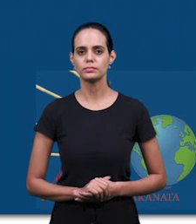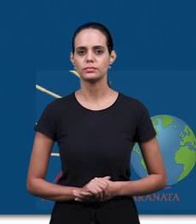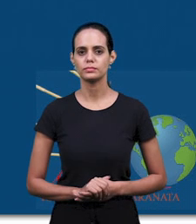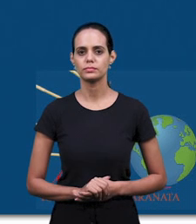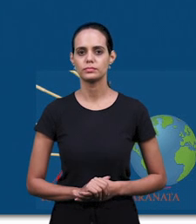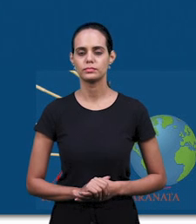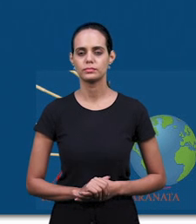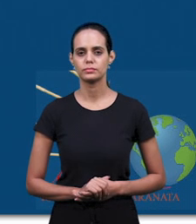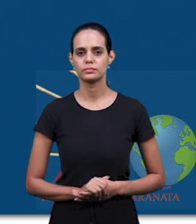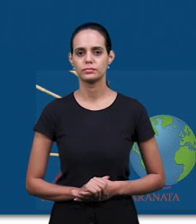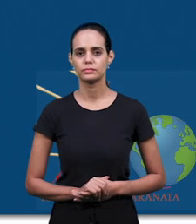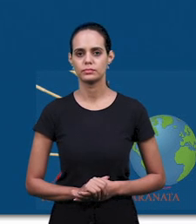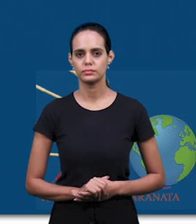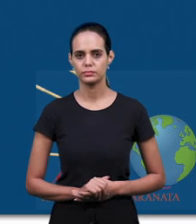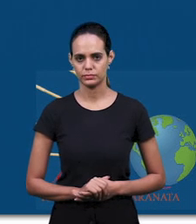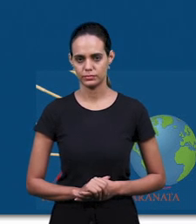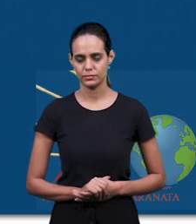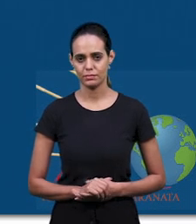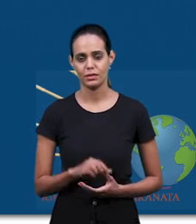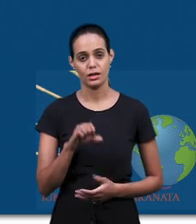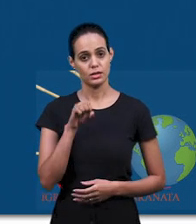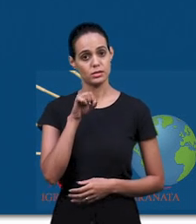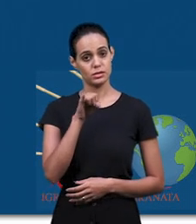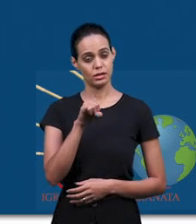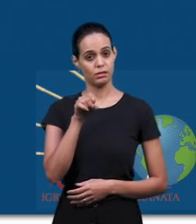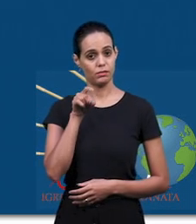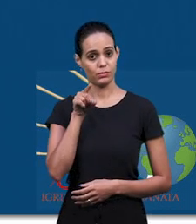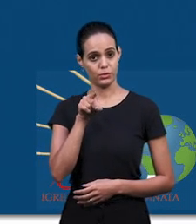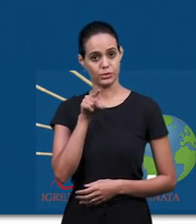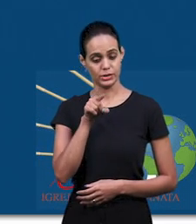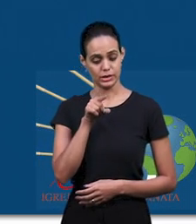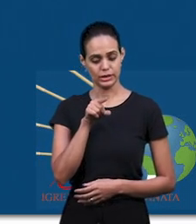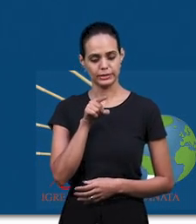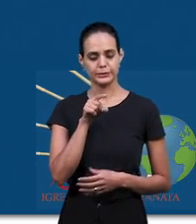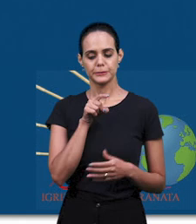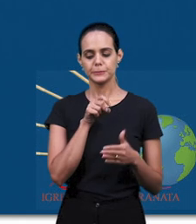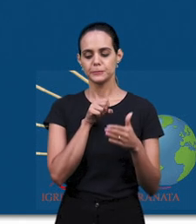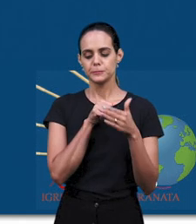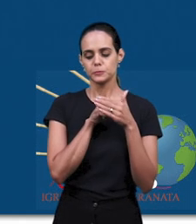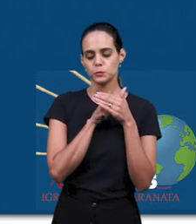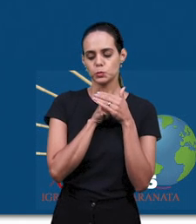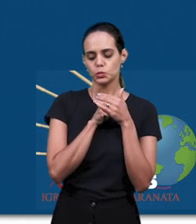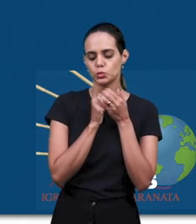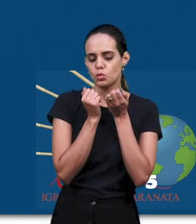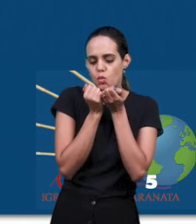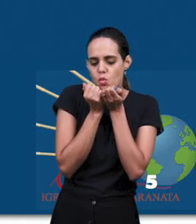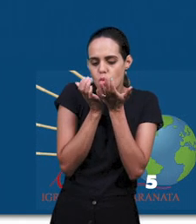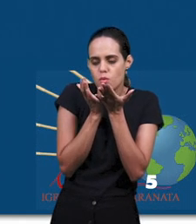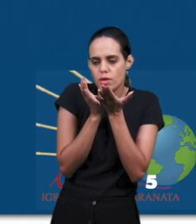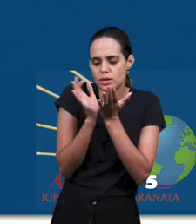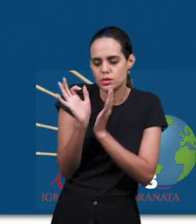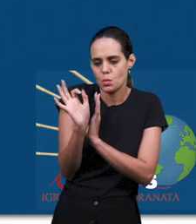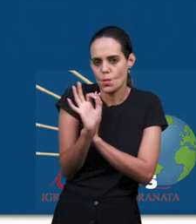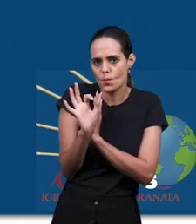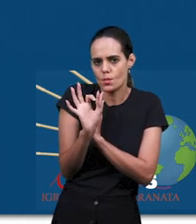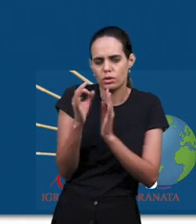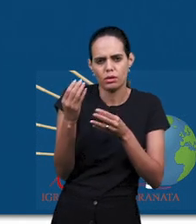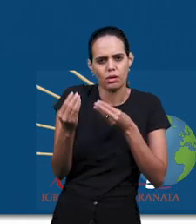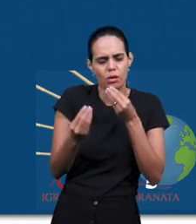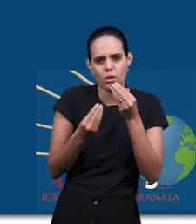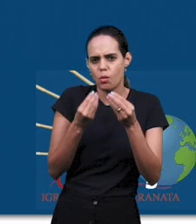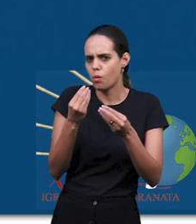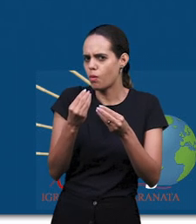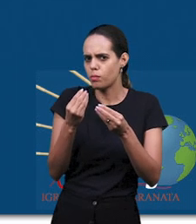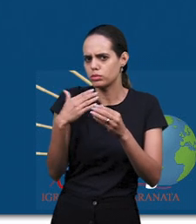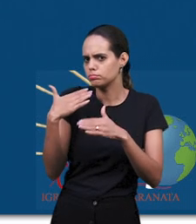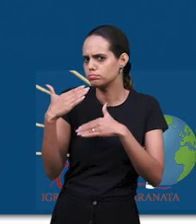преступления не будет иметь успеха». Поэтому нужно